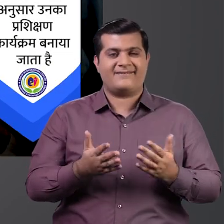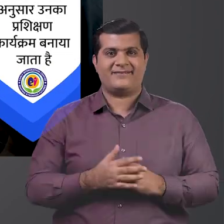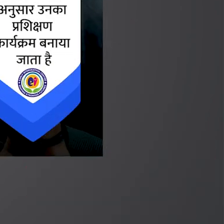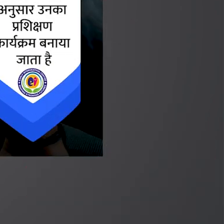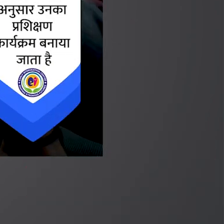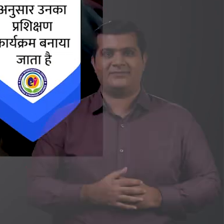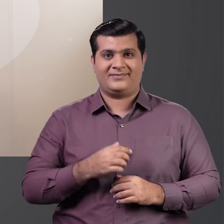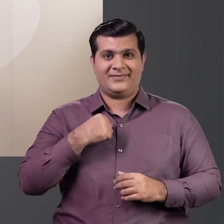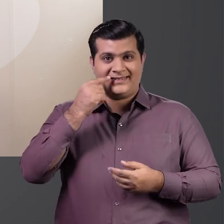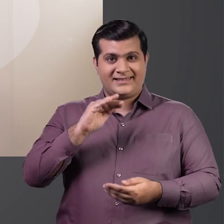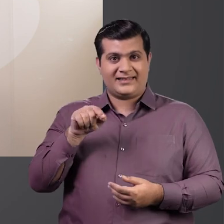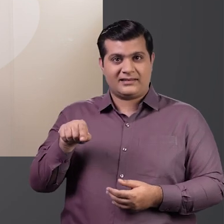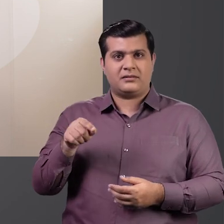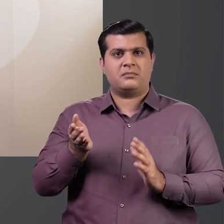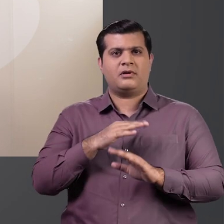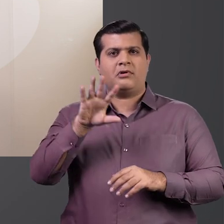सिखाया जाता है